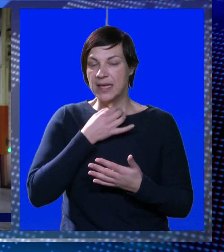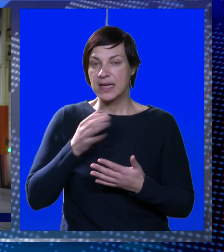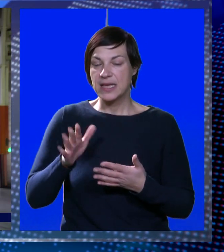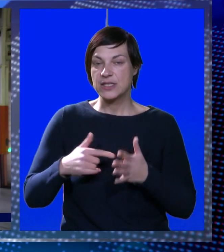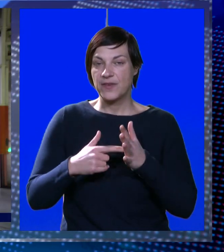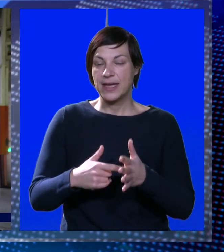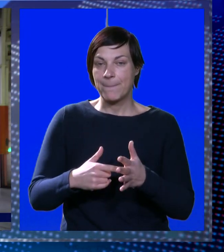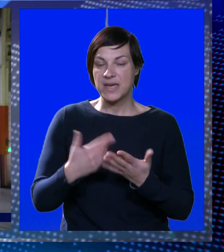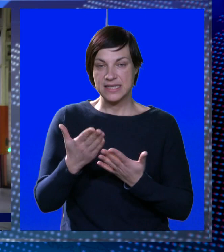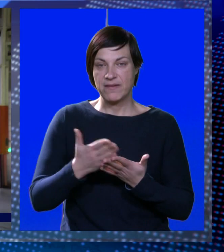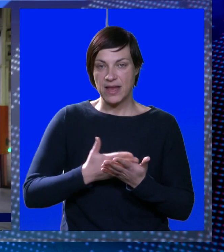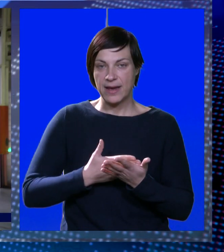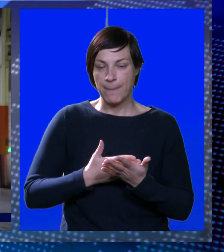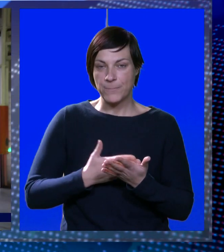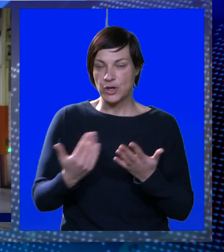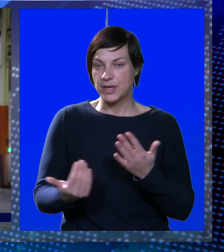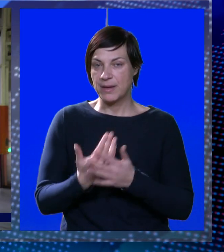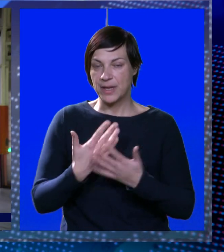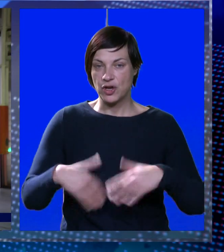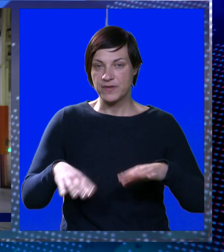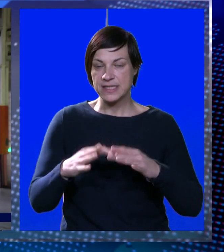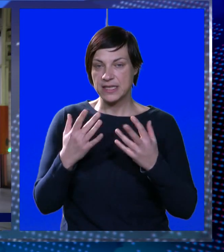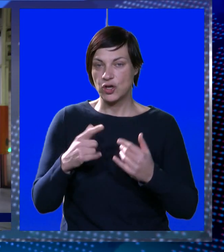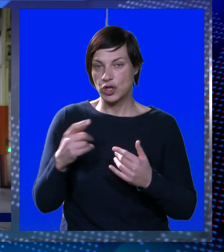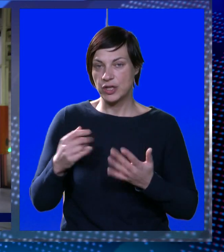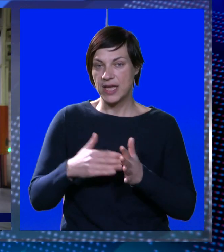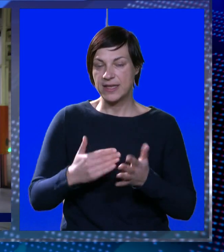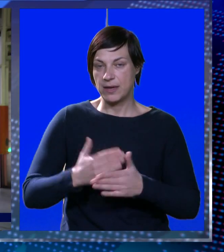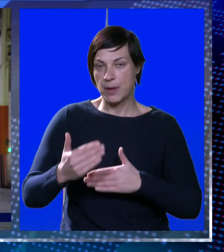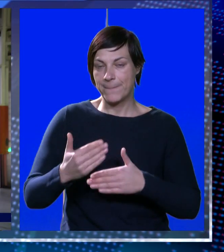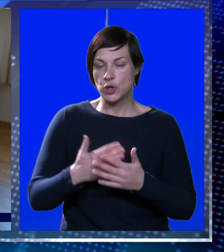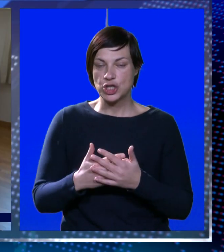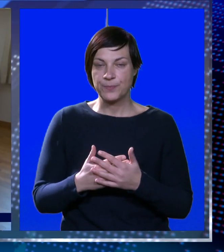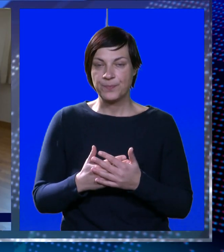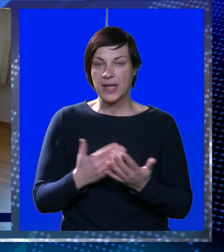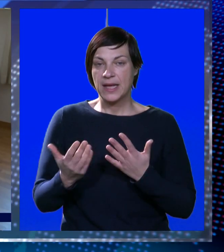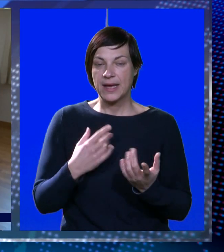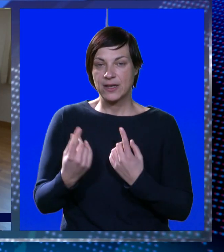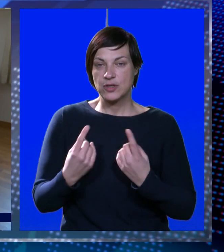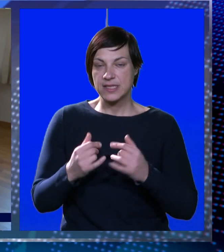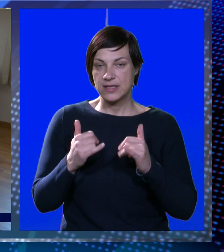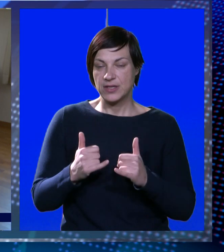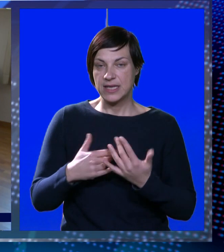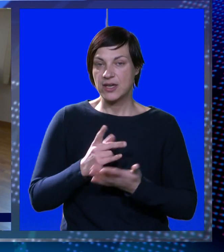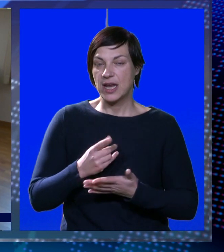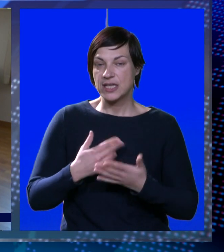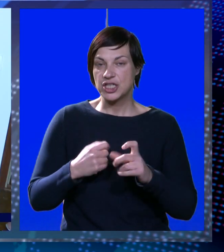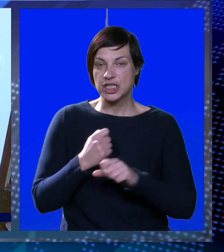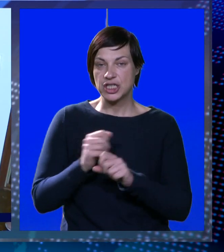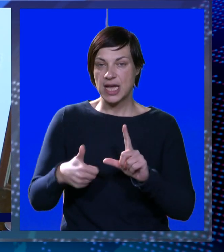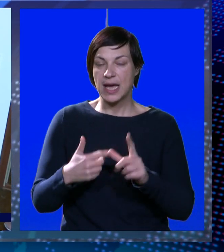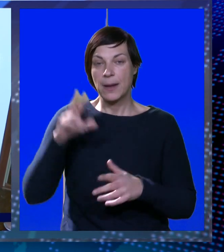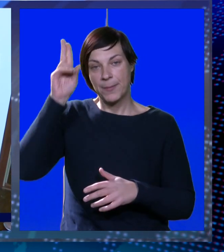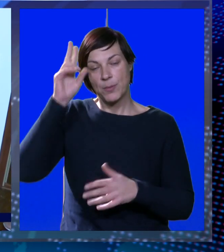glasovanja, predstavljanja programa nove sjednice koliko dana treba proći. Kako situacija trenutno naleže,